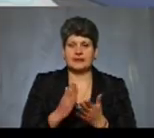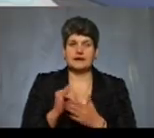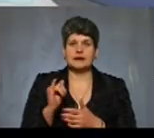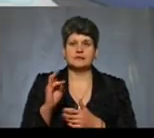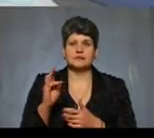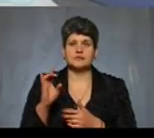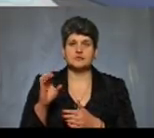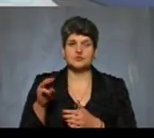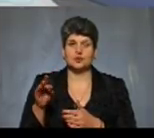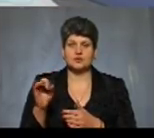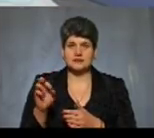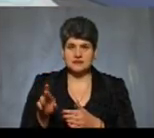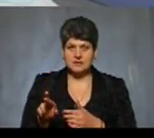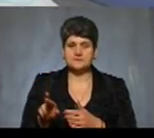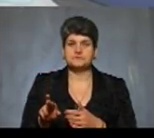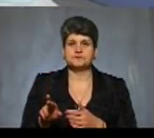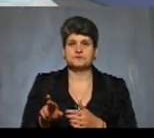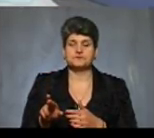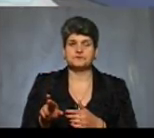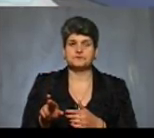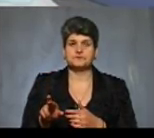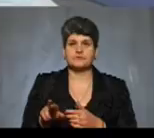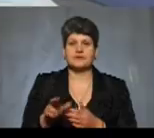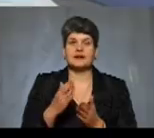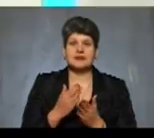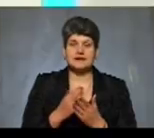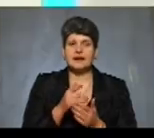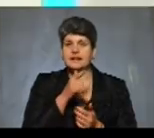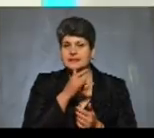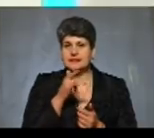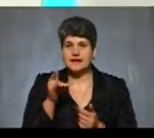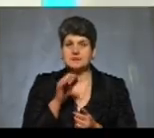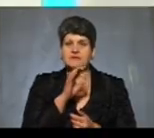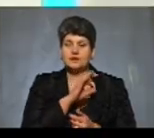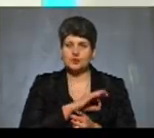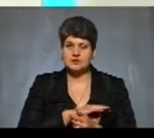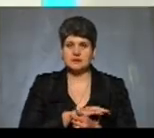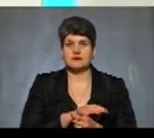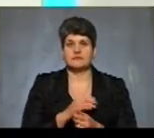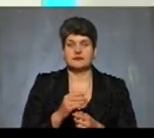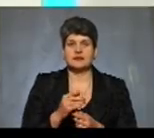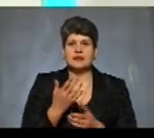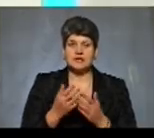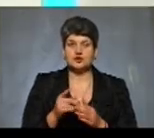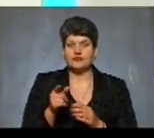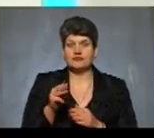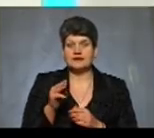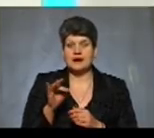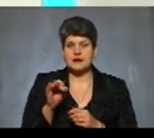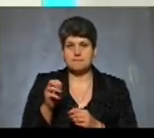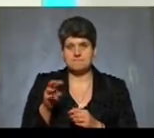щодо споживання, якщо стосується безпоставлення лікарського засобу. Є термін споживання лікарського засобу. Тобто, якщо в термін